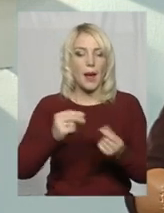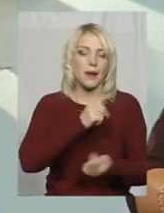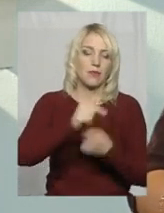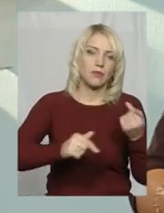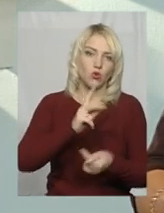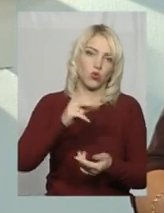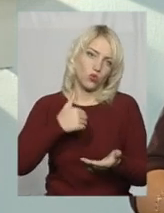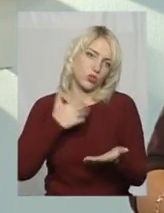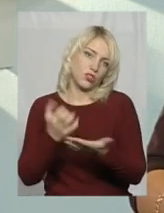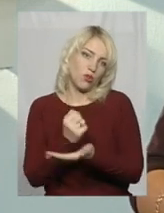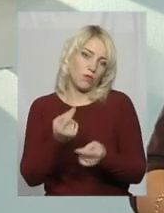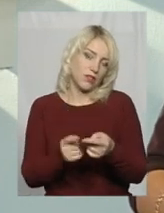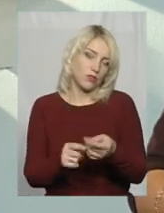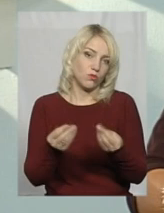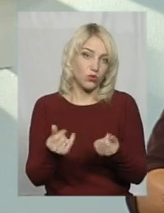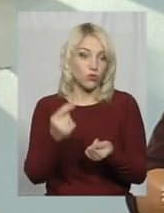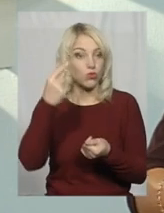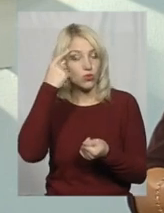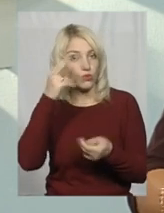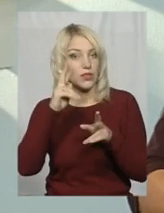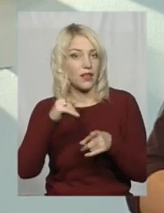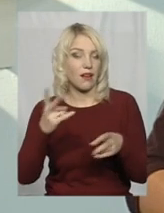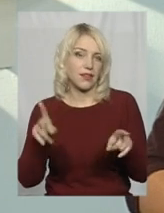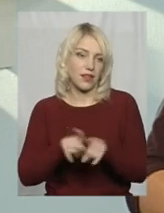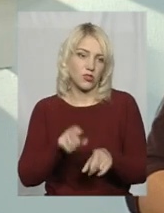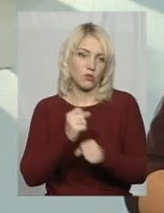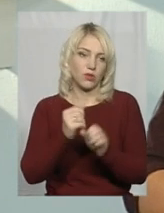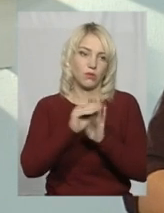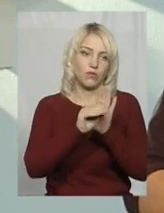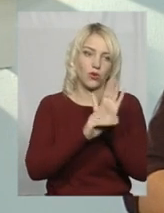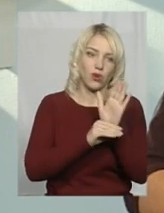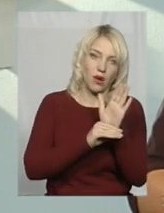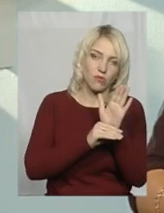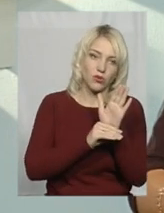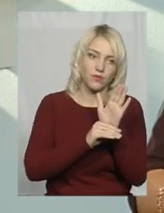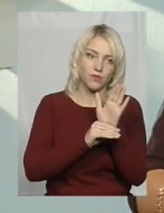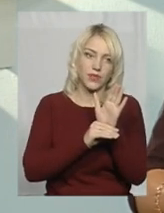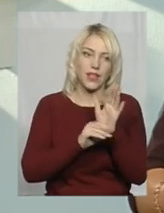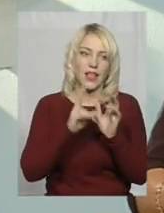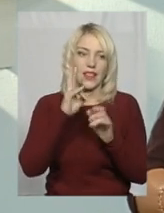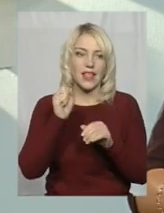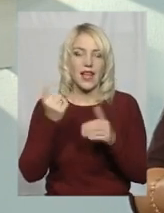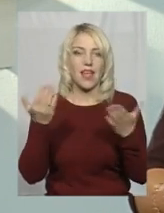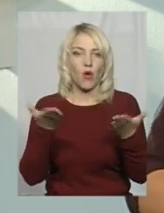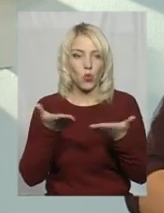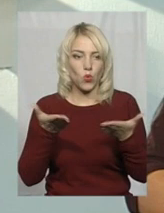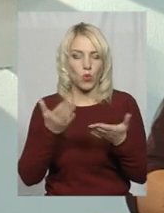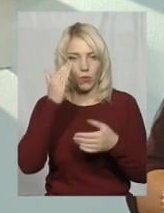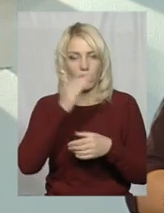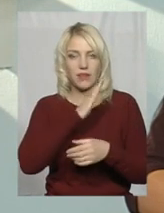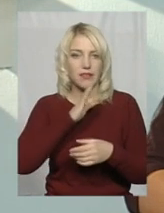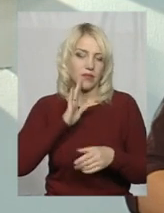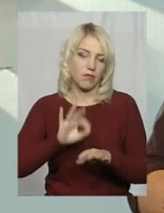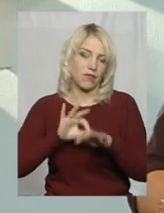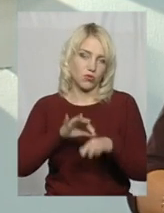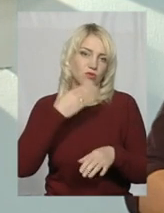заробити на цьому гроші, подумати, як зробити таку програму, на яку батьки приведуть